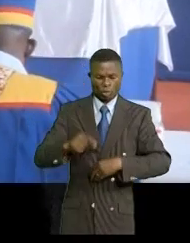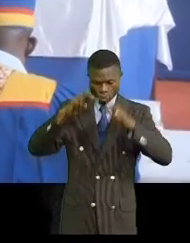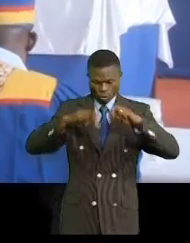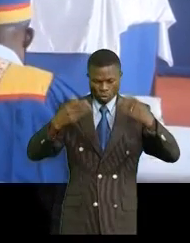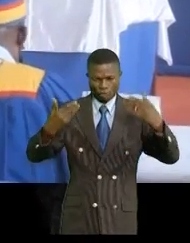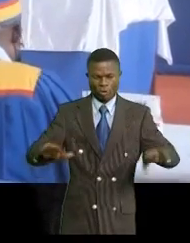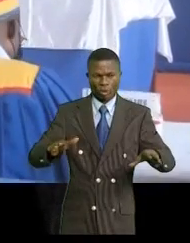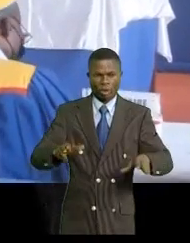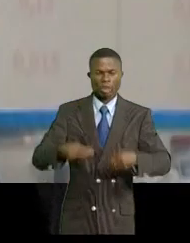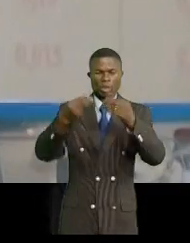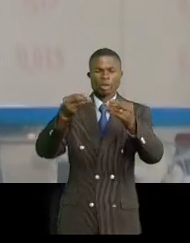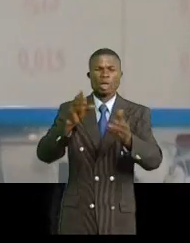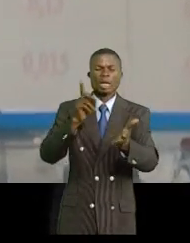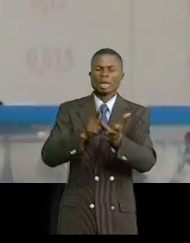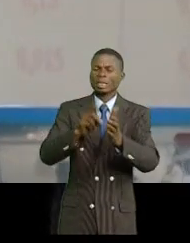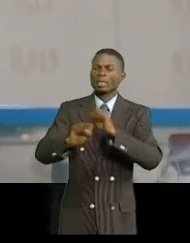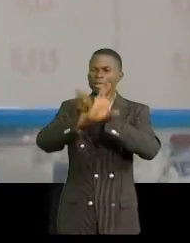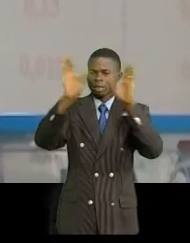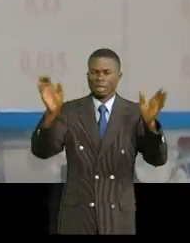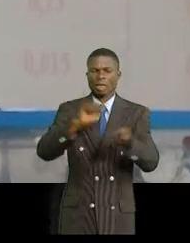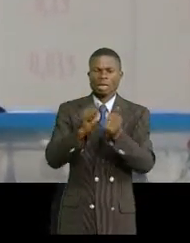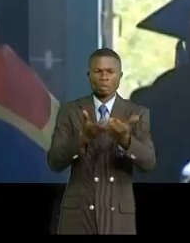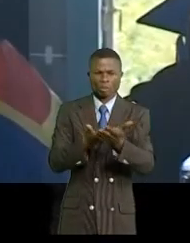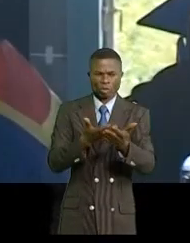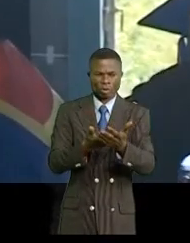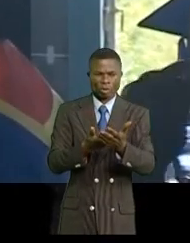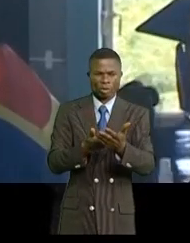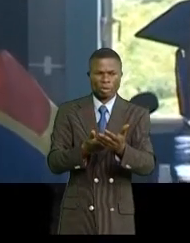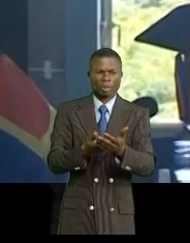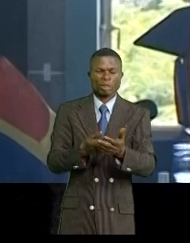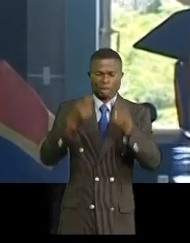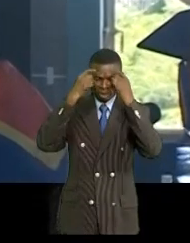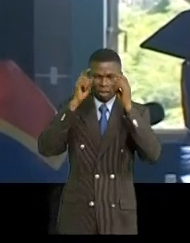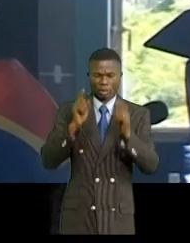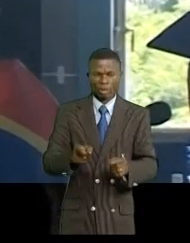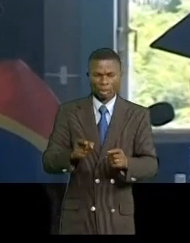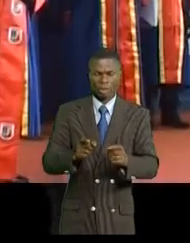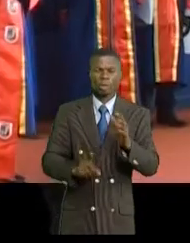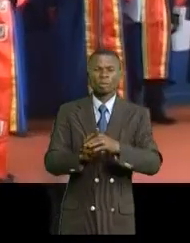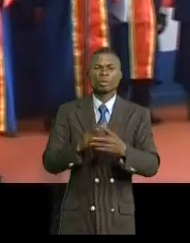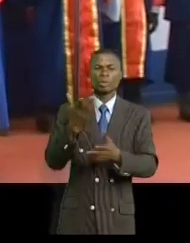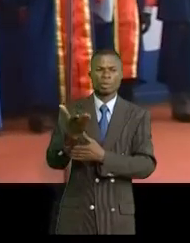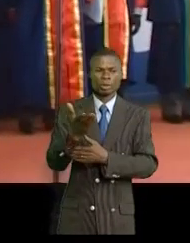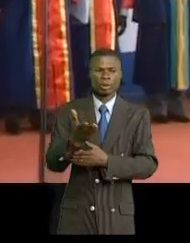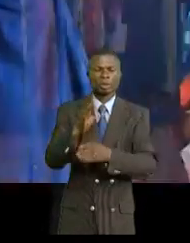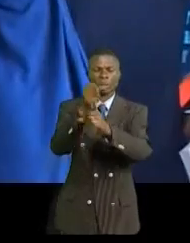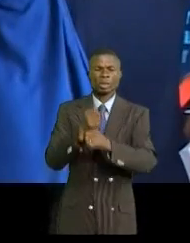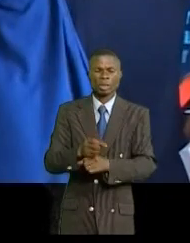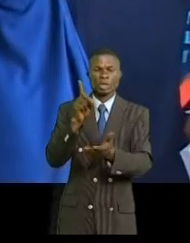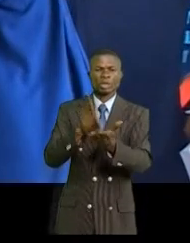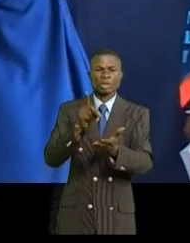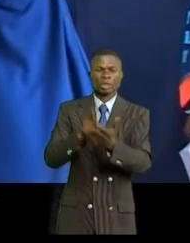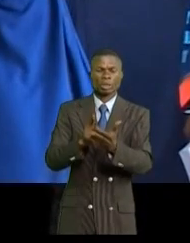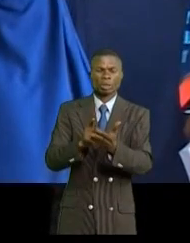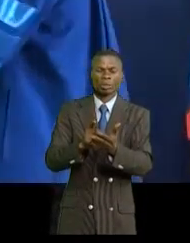questionnaire pour donner toute la lumière sur le sujet aux membres du jury, la décision est tombée. Il obtient la mention